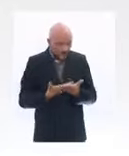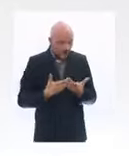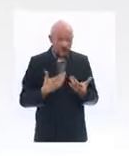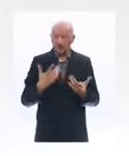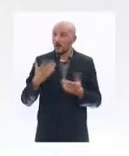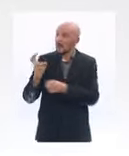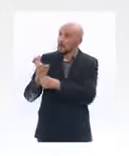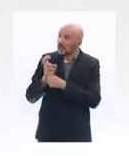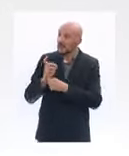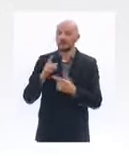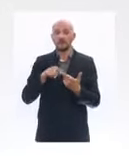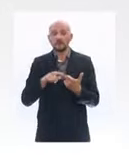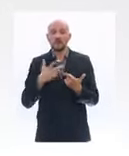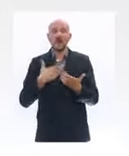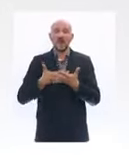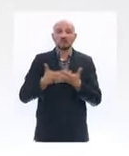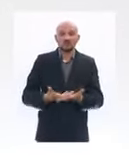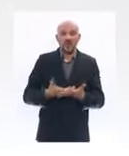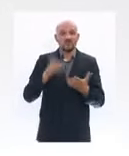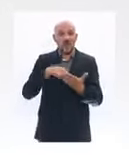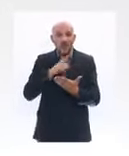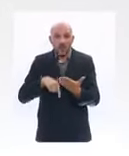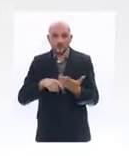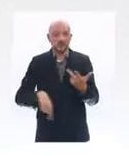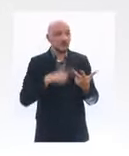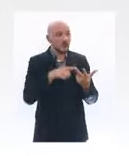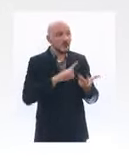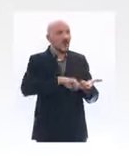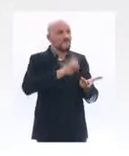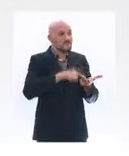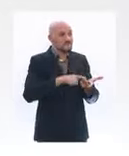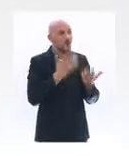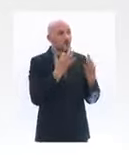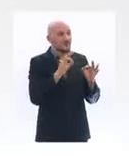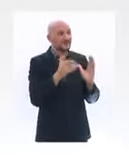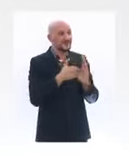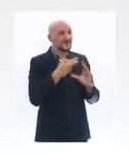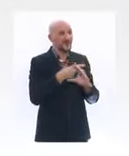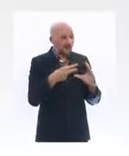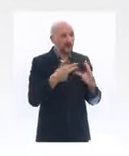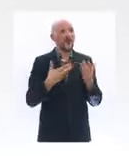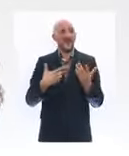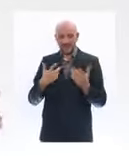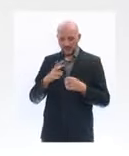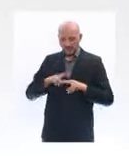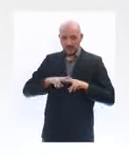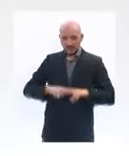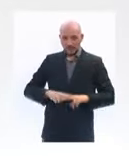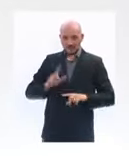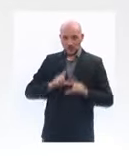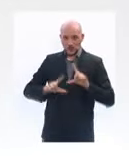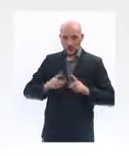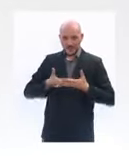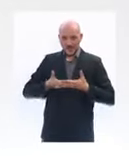vous disposez d'un fonds de solidarité qui peut aller jusqu'à 10 000 euros. Il reste les loyers qui sont parfois une charge très importante pour un restaurateur,